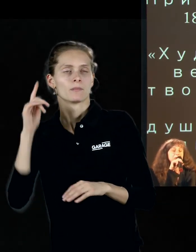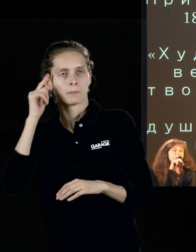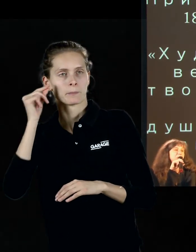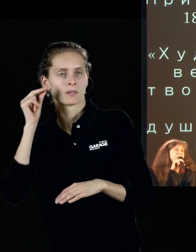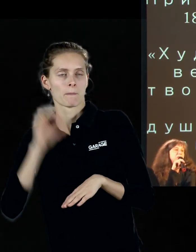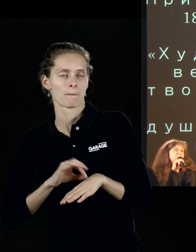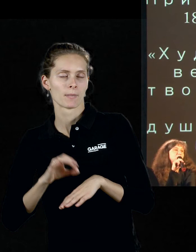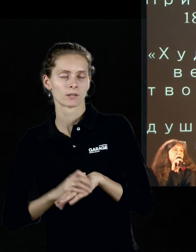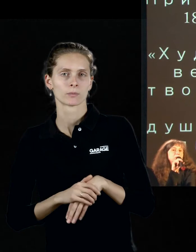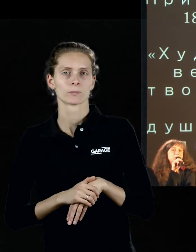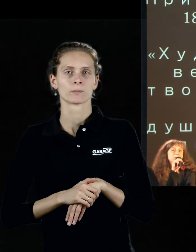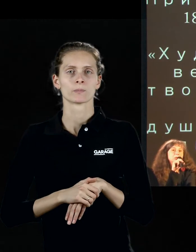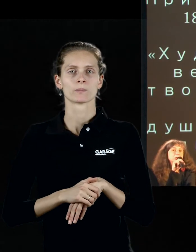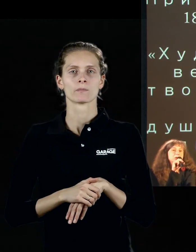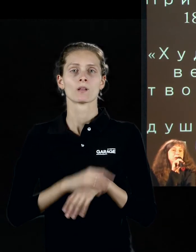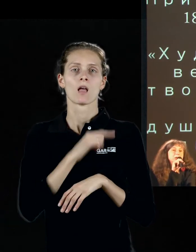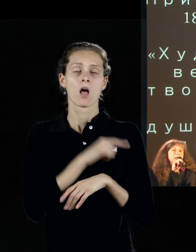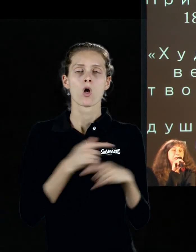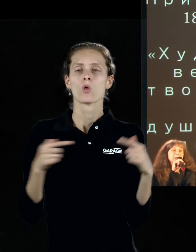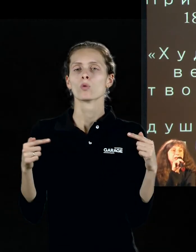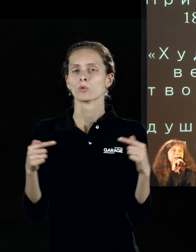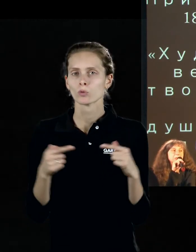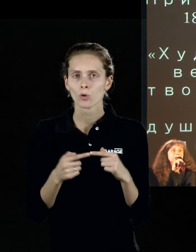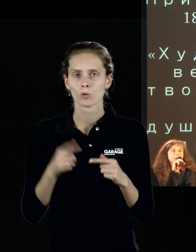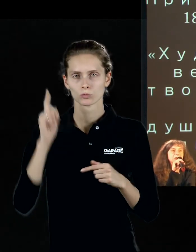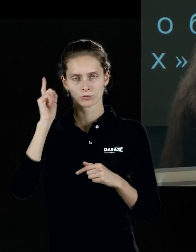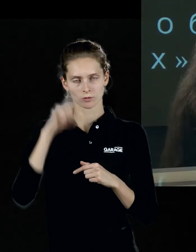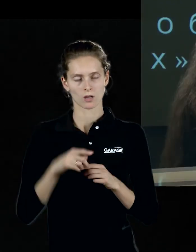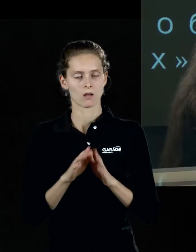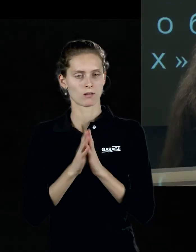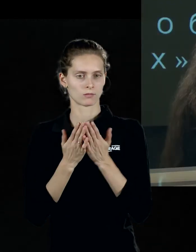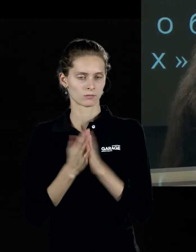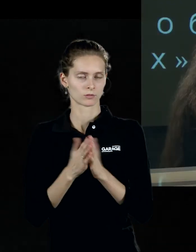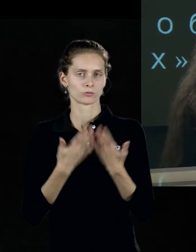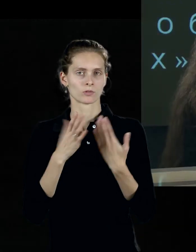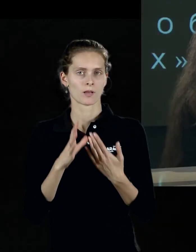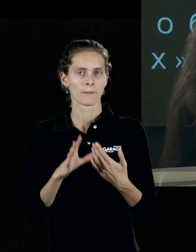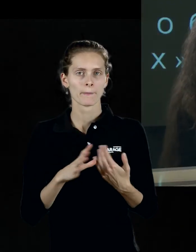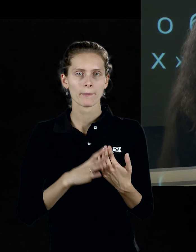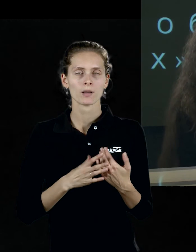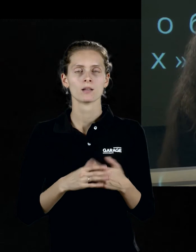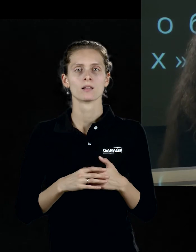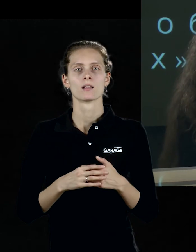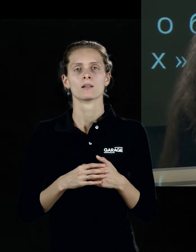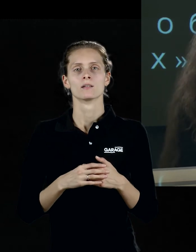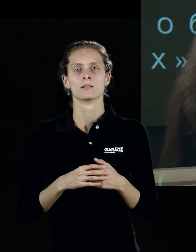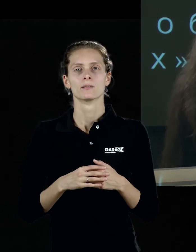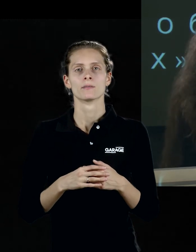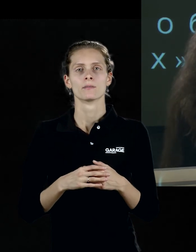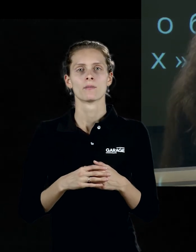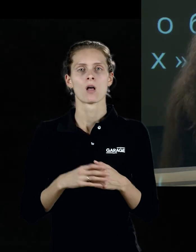И точно известно, что он был в курсе книги. Это одна из первых монографий, посвященная эстетическому феномену «Творчество